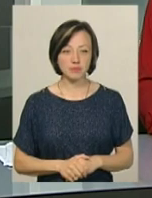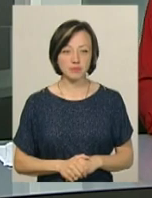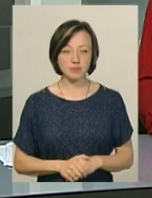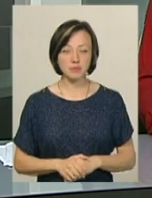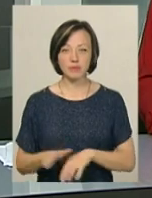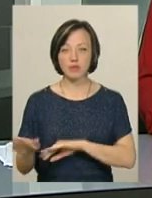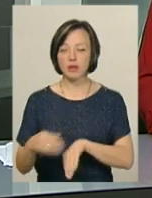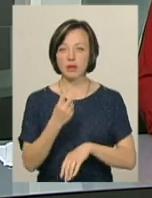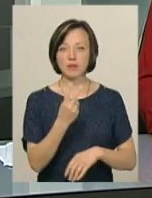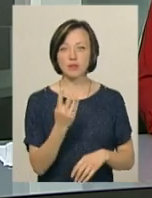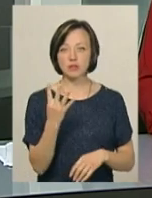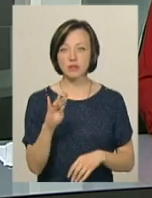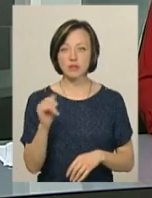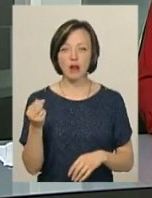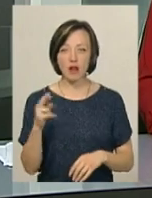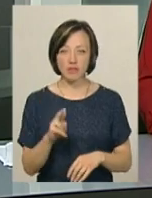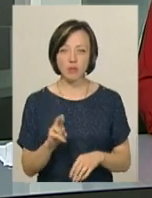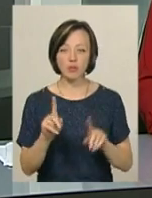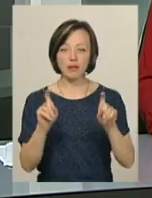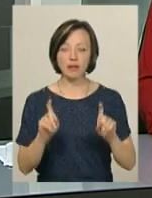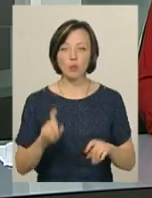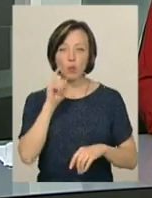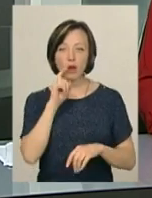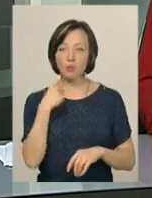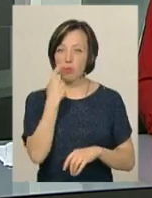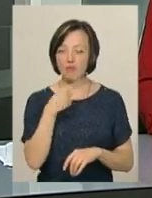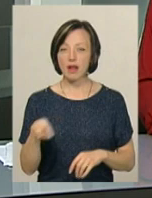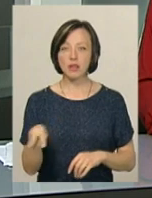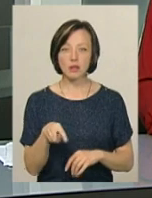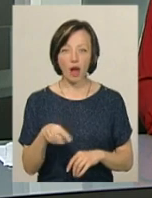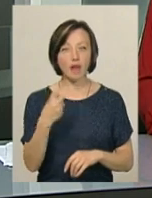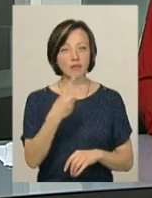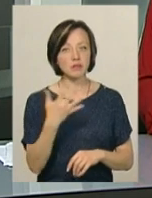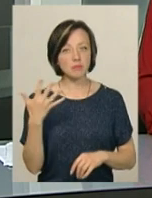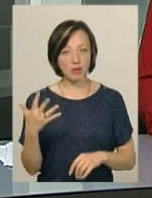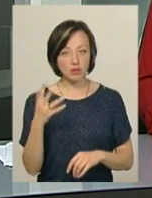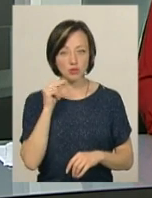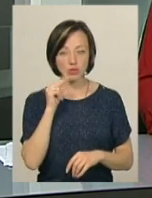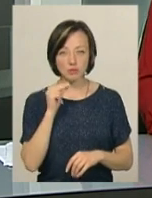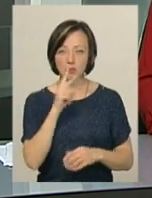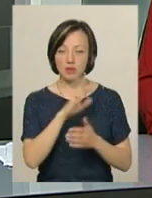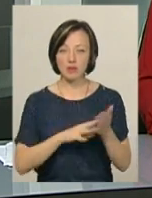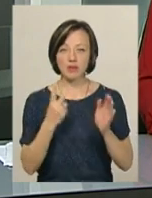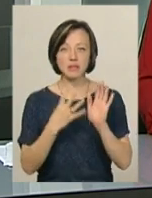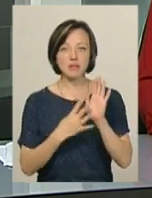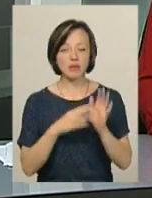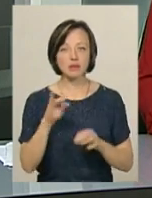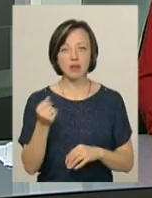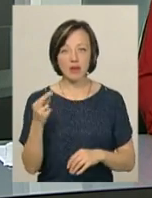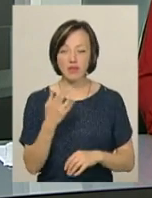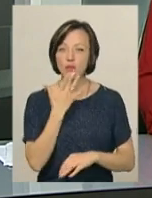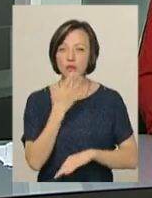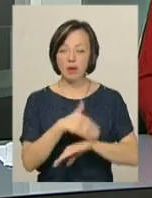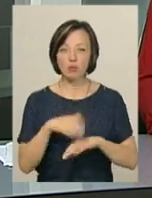24 травня вступники складуть тести з української мови та літератури, а 25, перепрошую, 29 травня – з